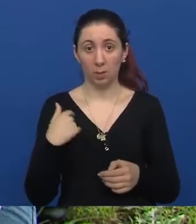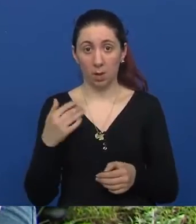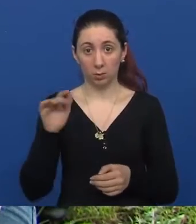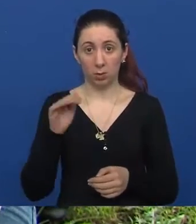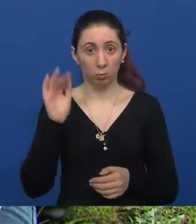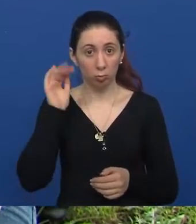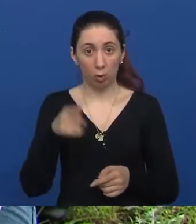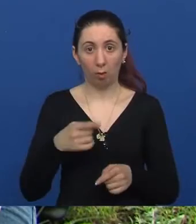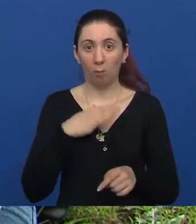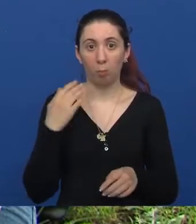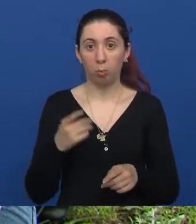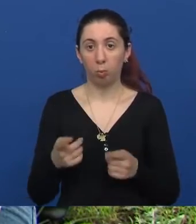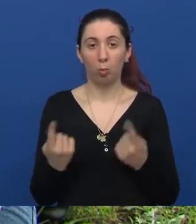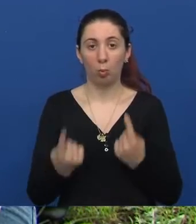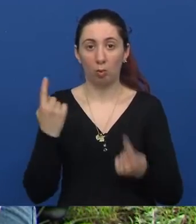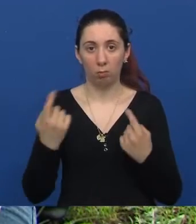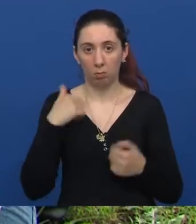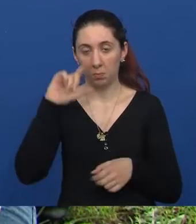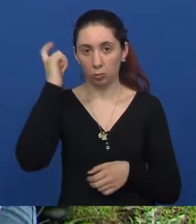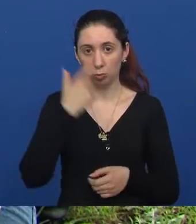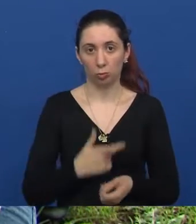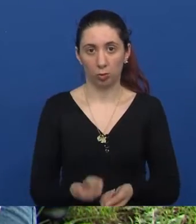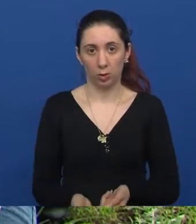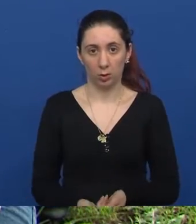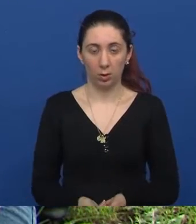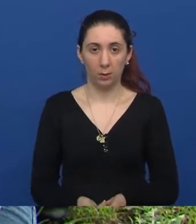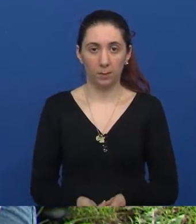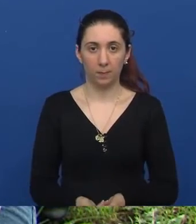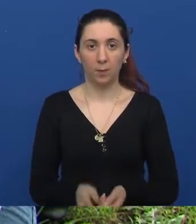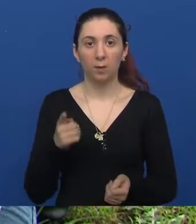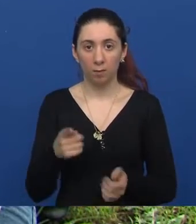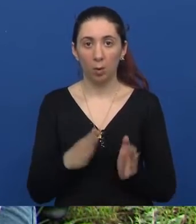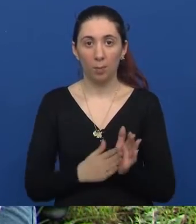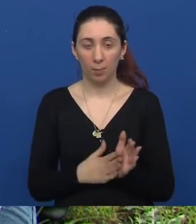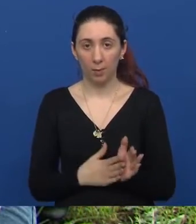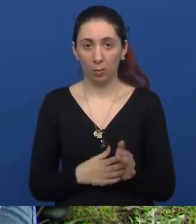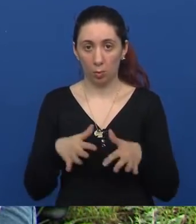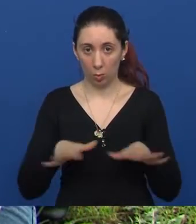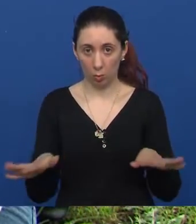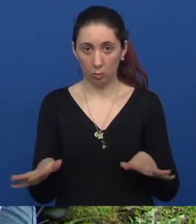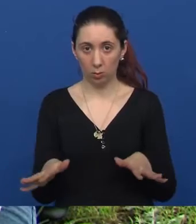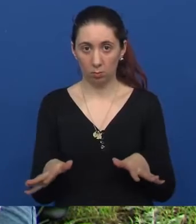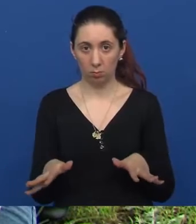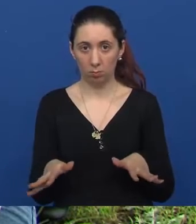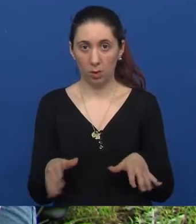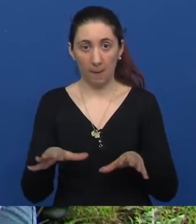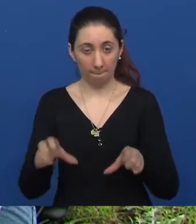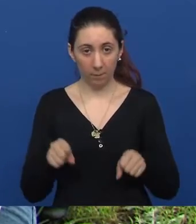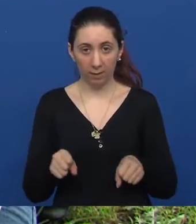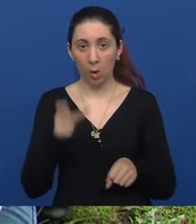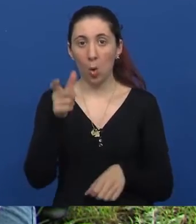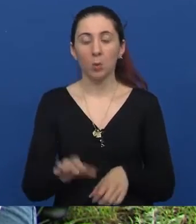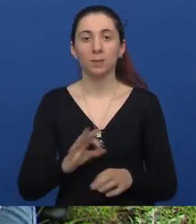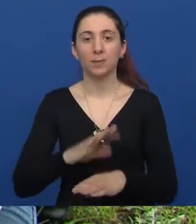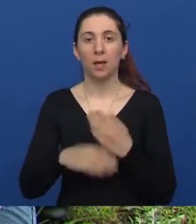doznala za takve slučajeve i ostala sam šokirana. Znači, tvoja preporuka je zapravo ljudima da prihvata osobe sa